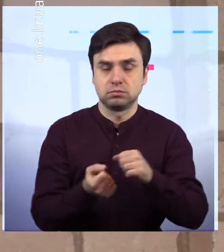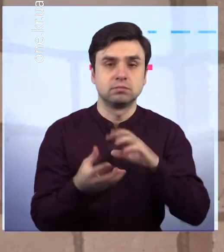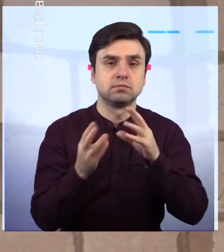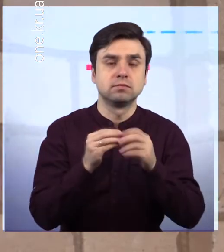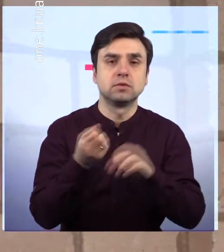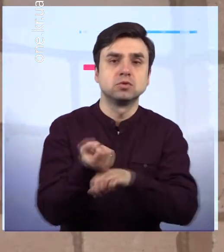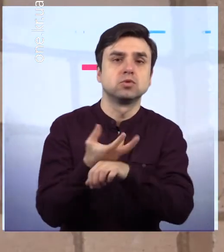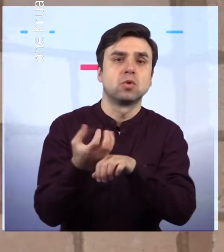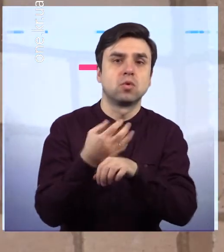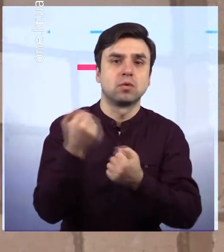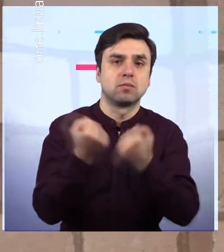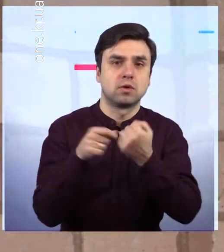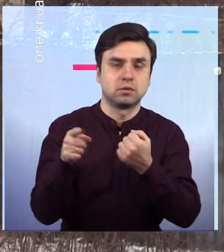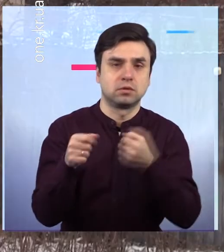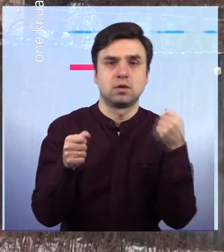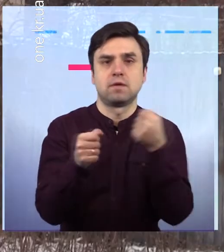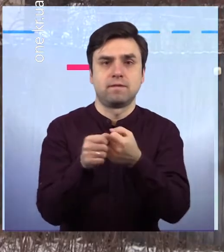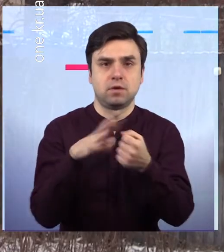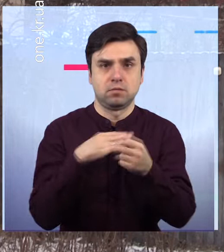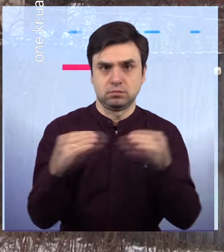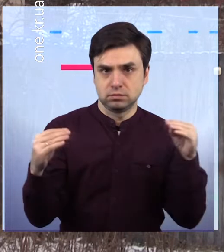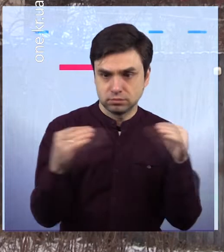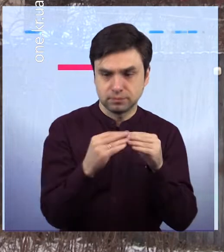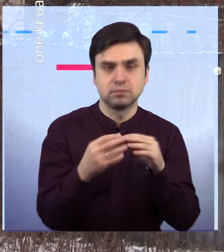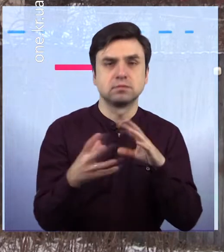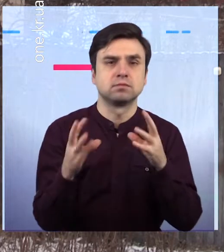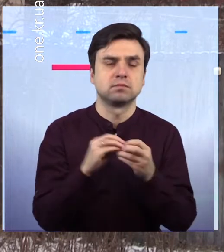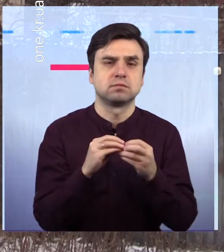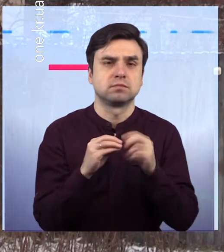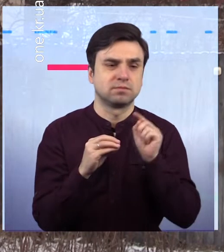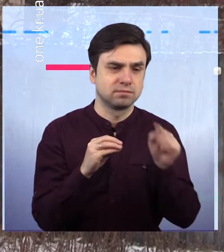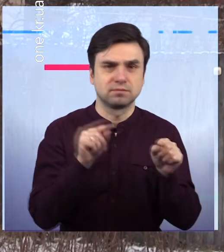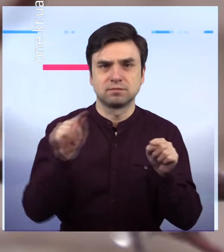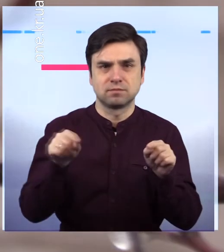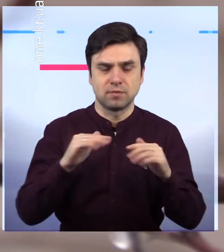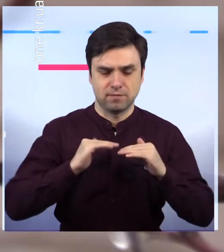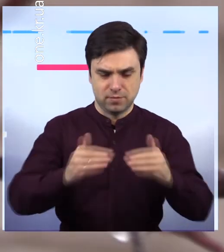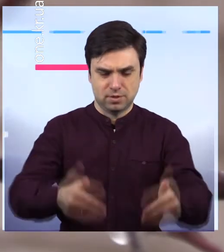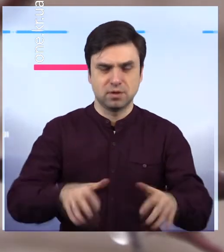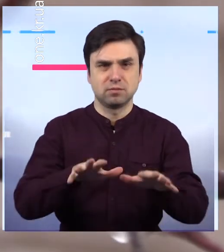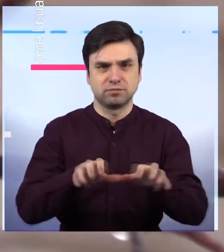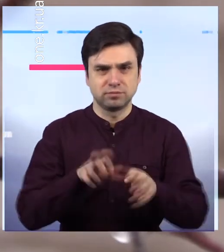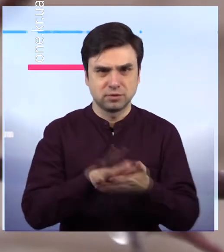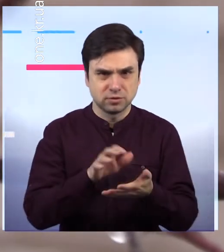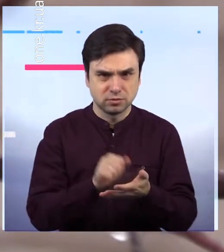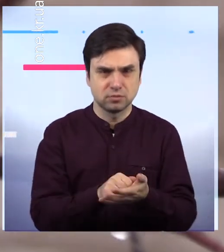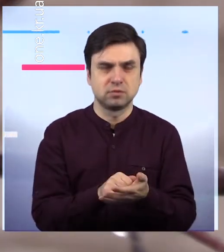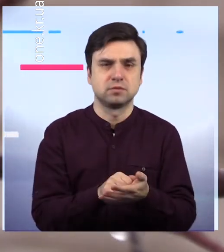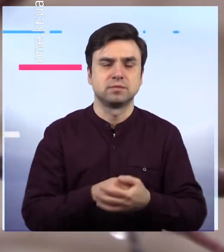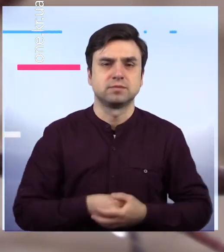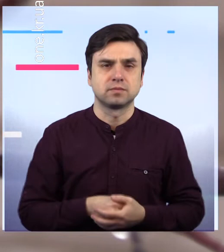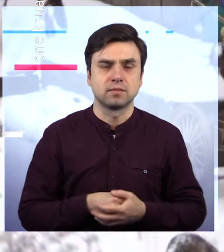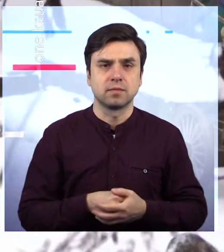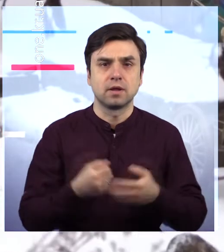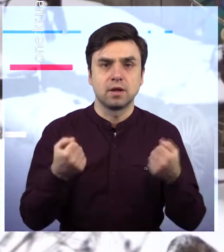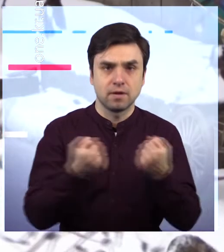Сталося це на вулиці Праська. У кімнаті також помітили сліди вогню та передали виклик до ДСНСників. Вони встановили, що